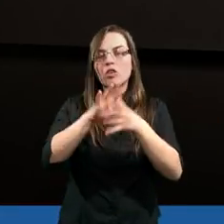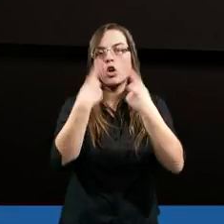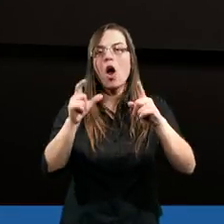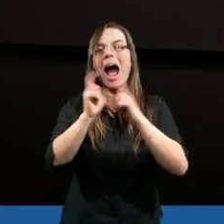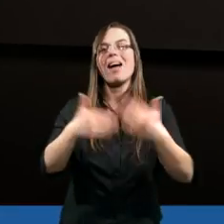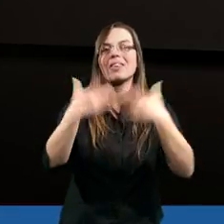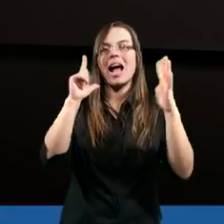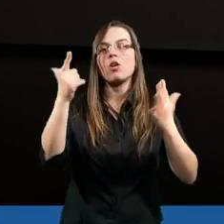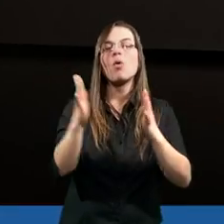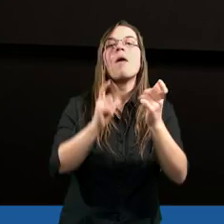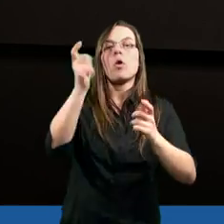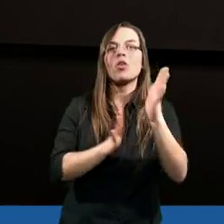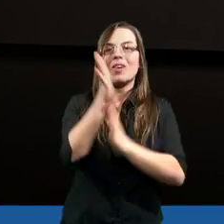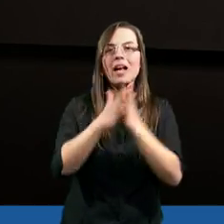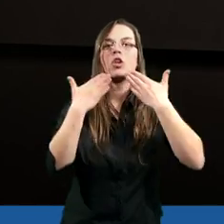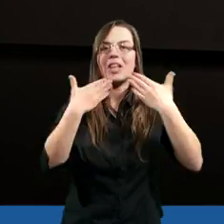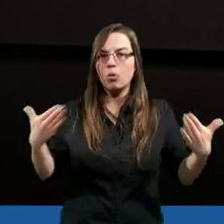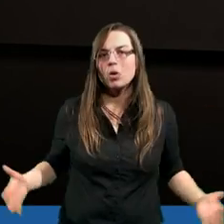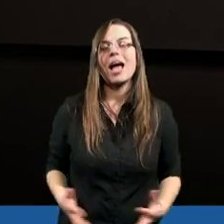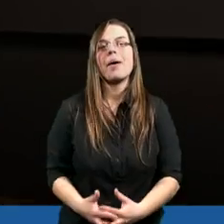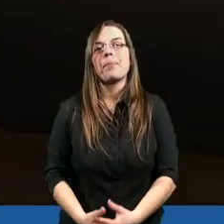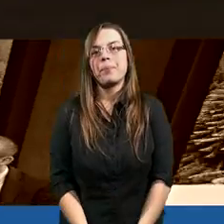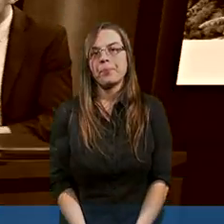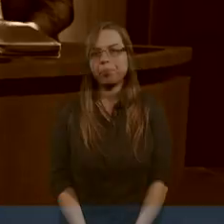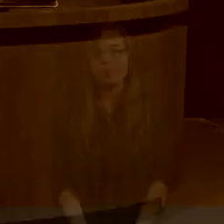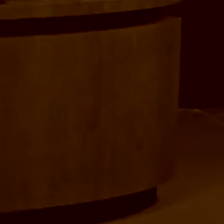Kościół Adwentystów Dnia Siódmego w Podkowie. Dziękuję.